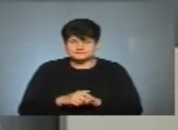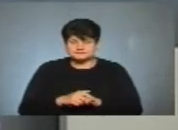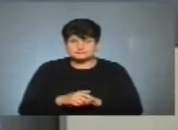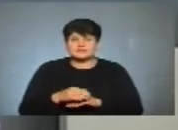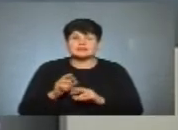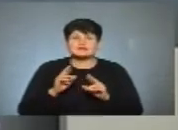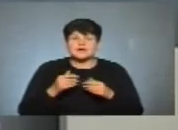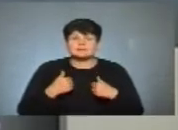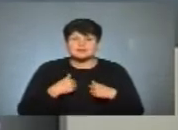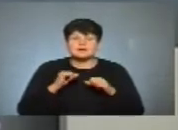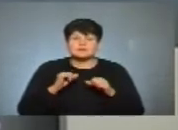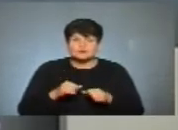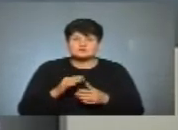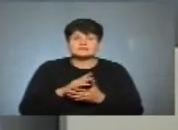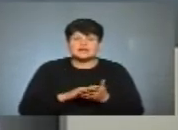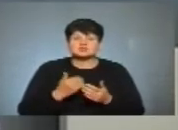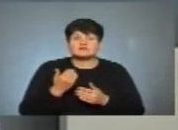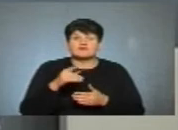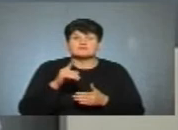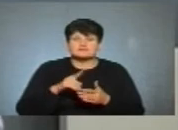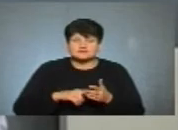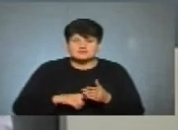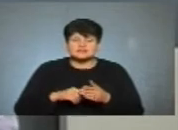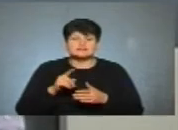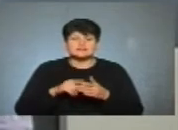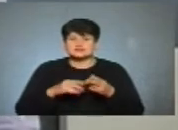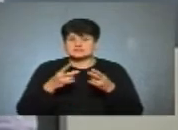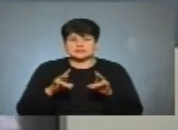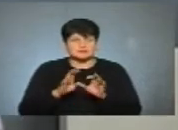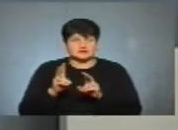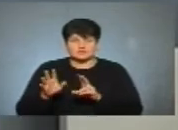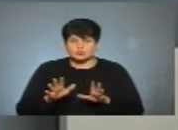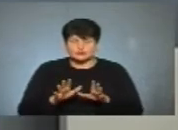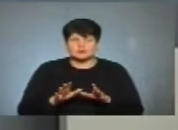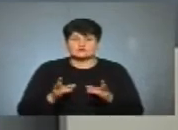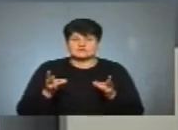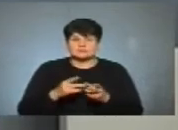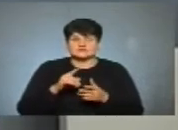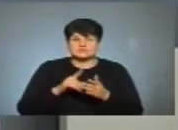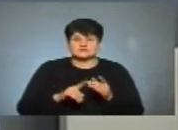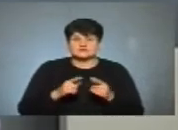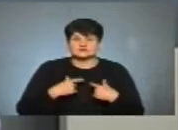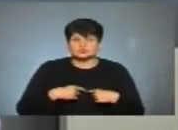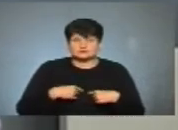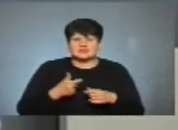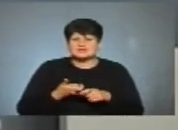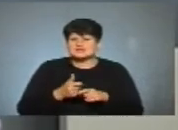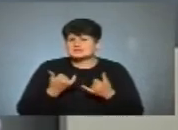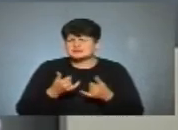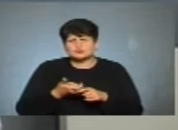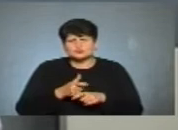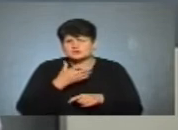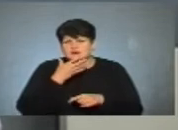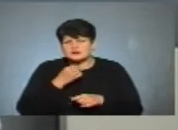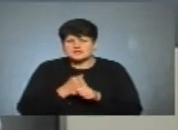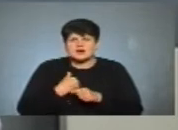І як ми можемо вам далі всім вірити? Вірити треба нікому, треба повадити на себе, а зараз і всі дуже гарні, хороші, я